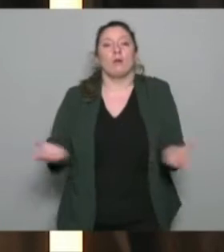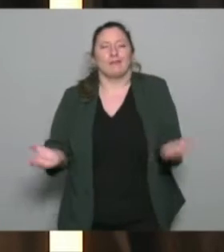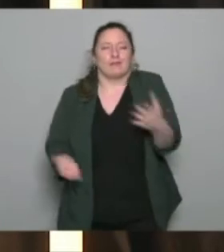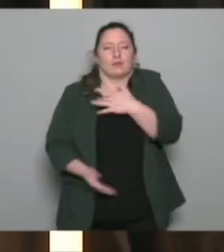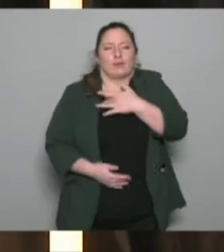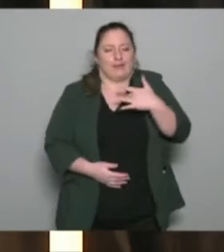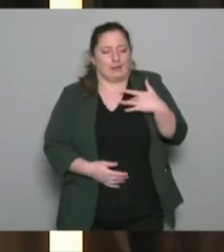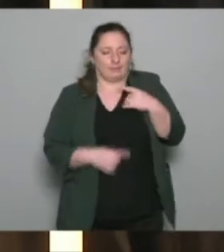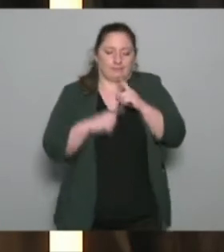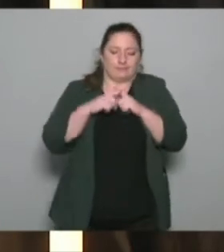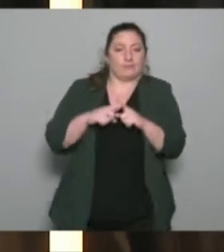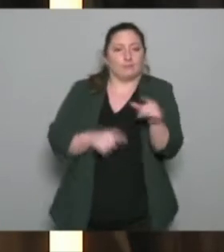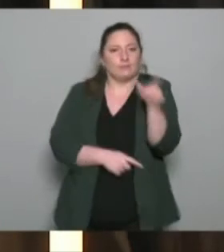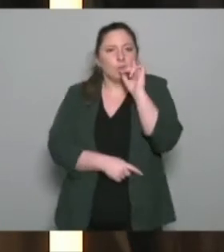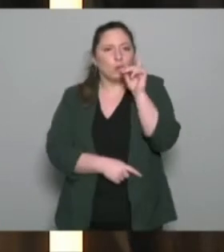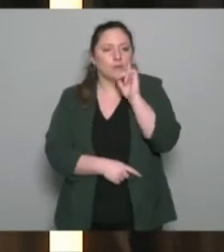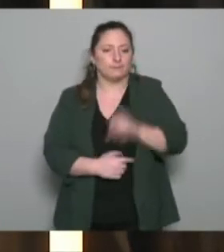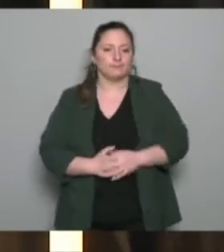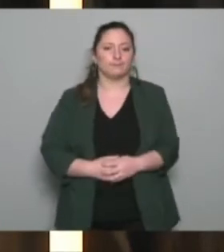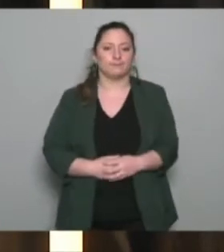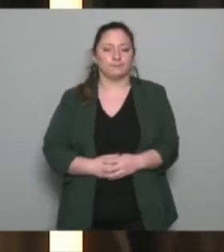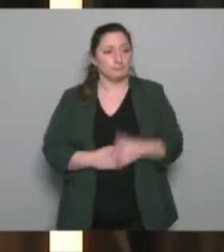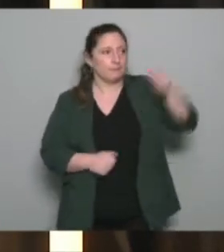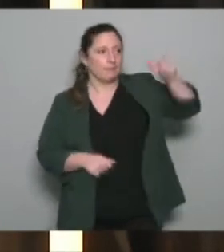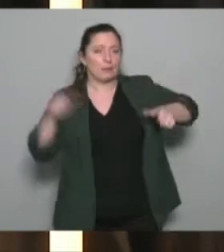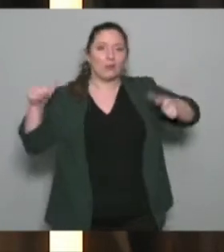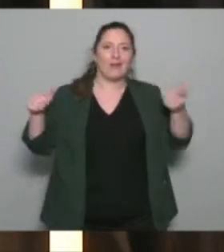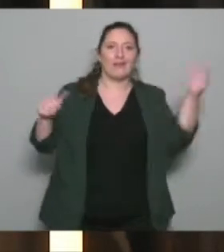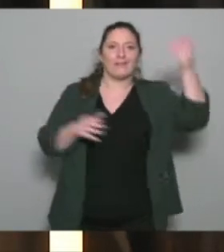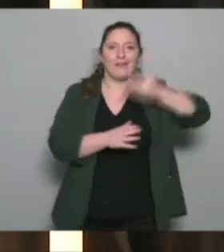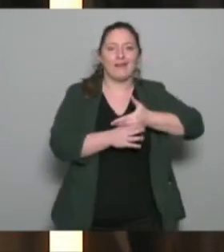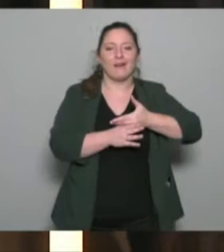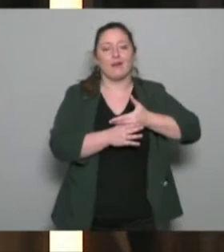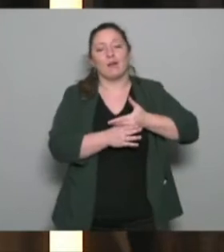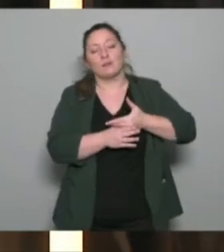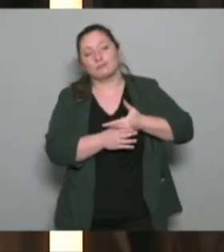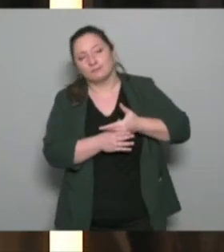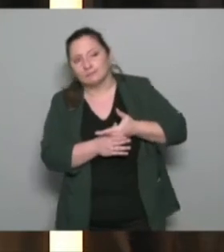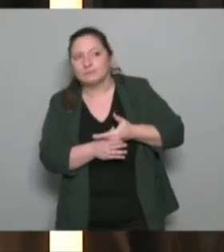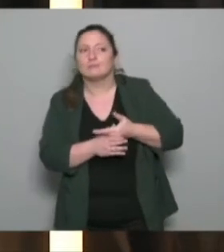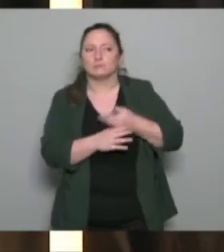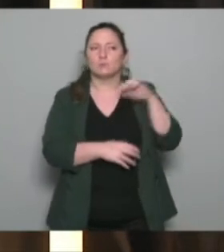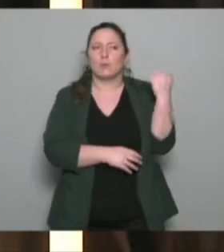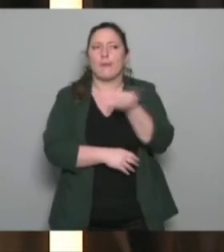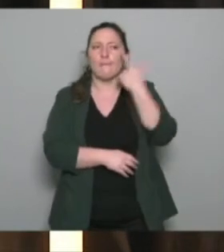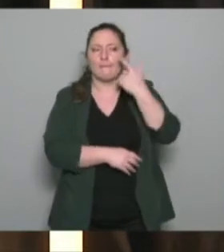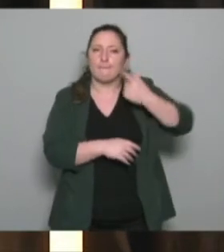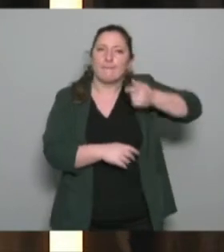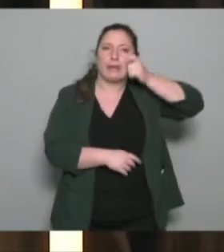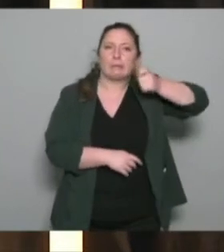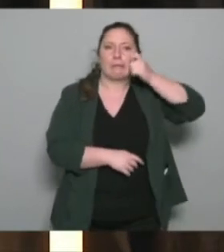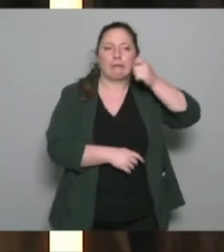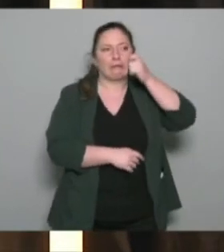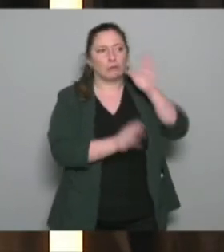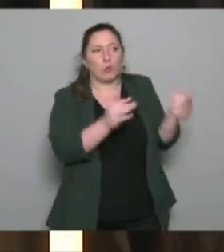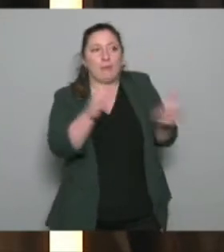il y a plusieurs approches, mais pour aborder ça, on va avoir des intervenants de différents domaines d'intervention. Alors on avait